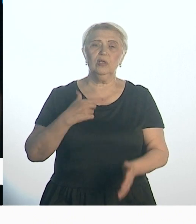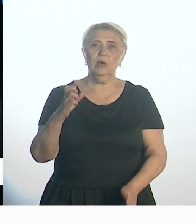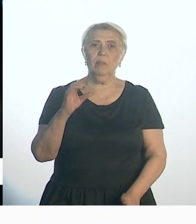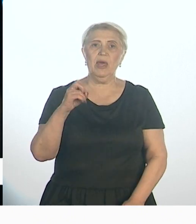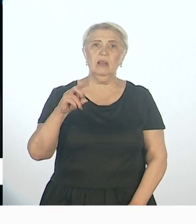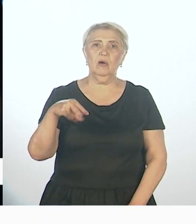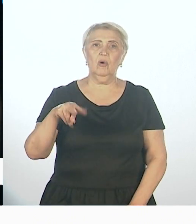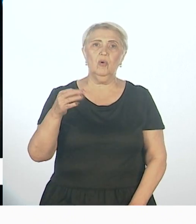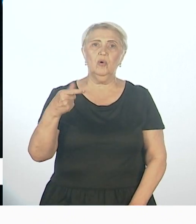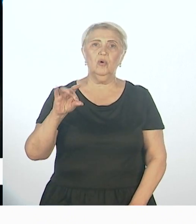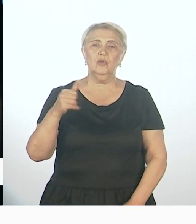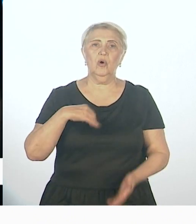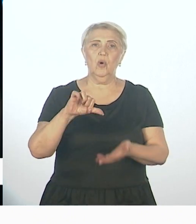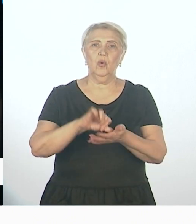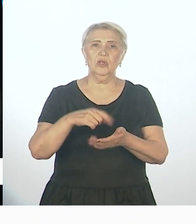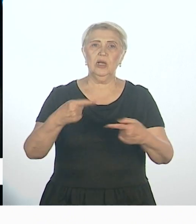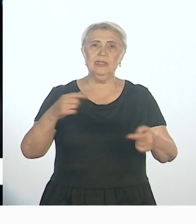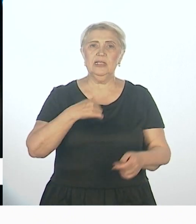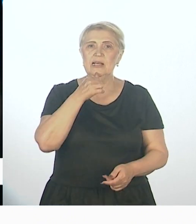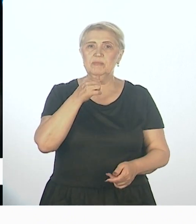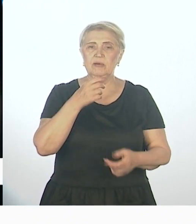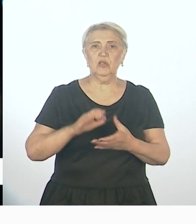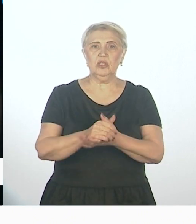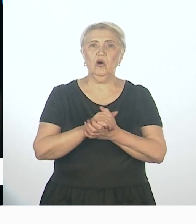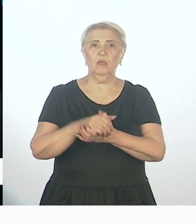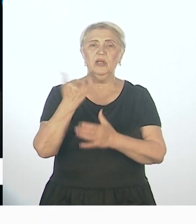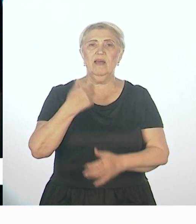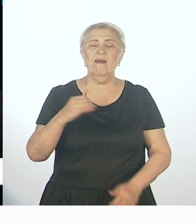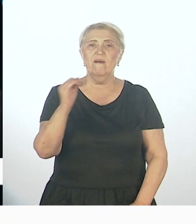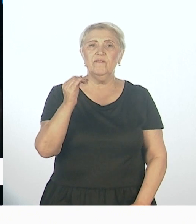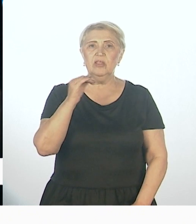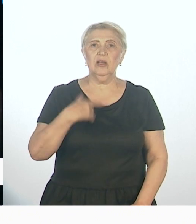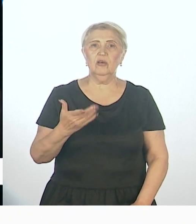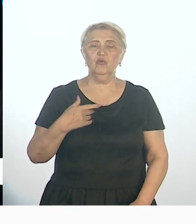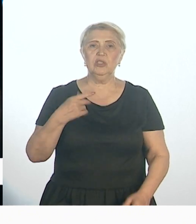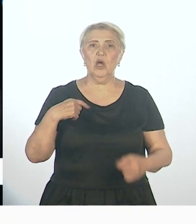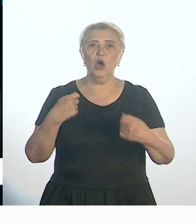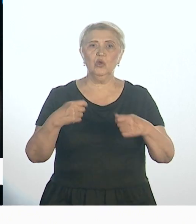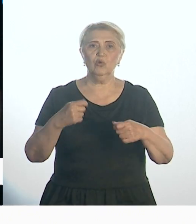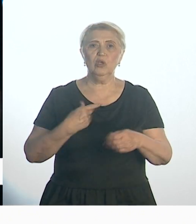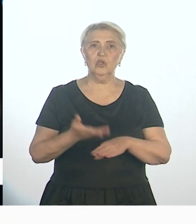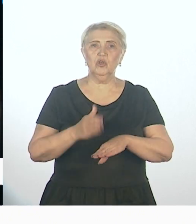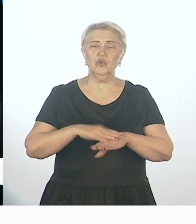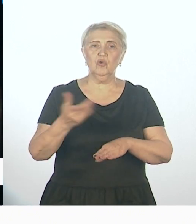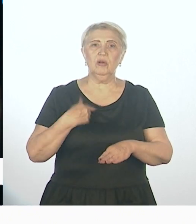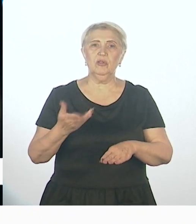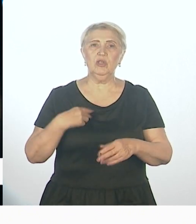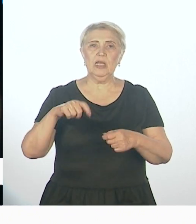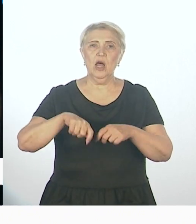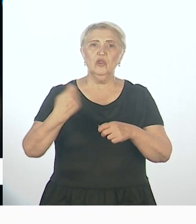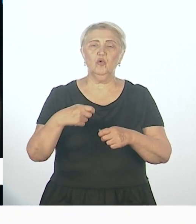участники федеральных экспертных сообществ, и Федерального ресурсного центра помощи детям с тяжелыми нарушениями в развитии,